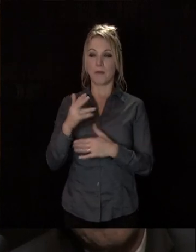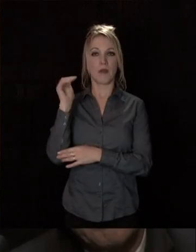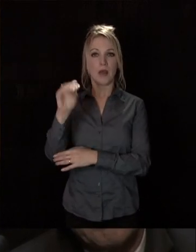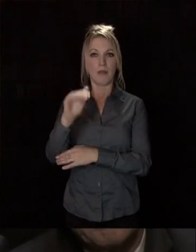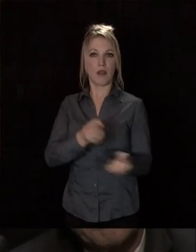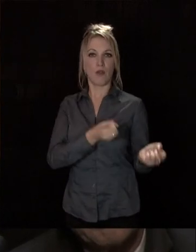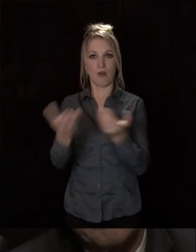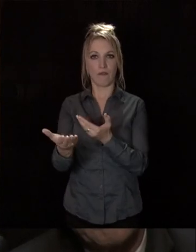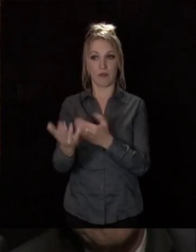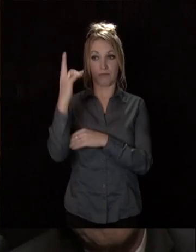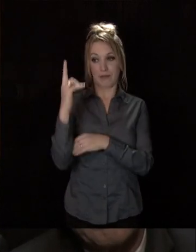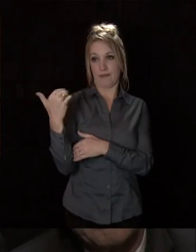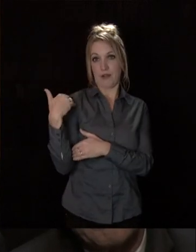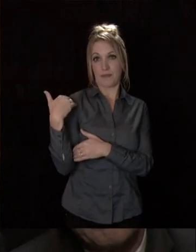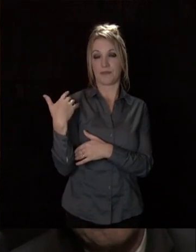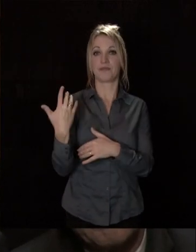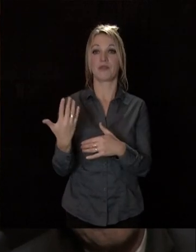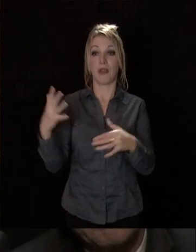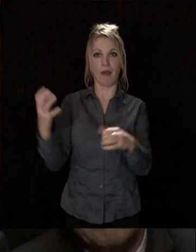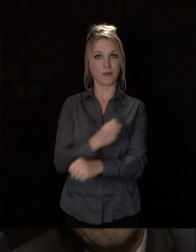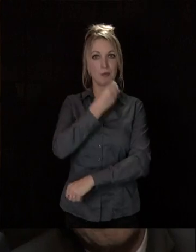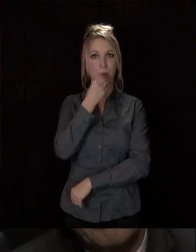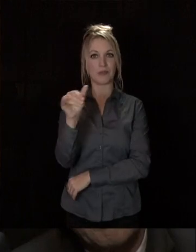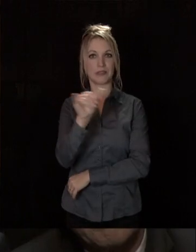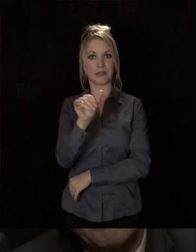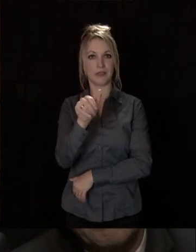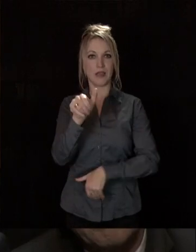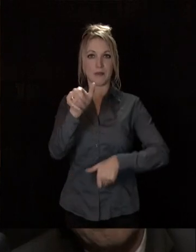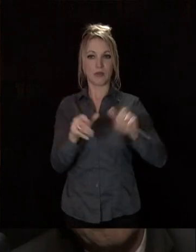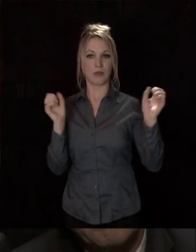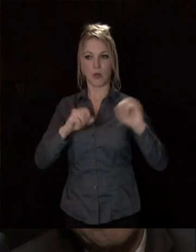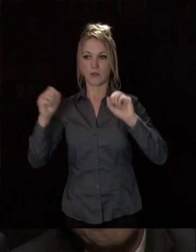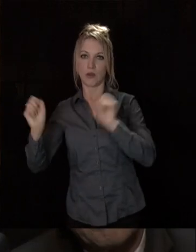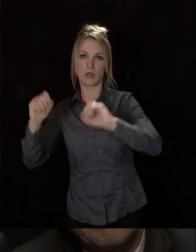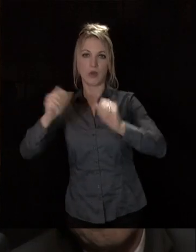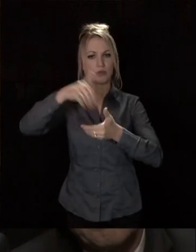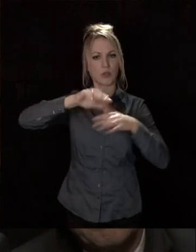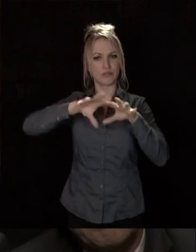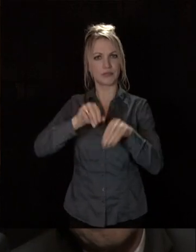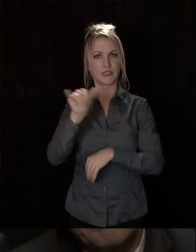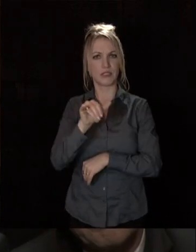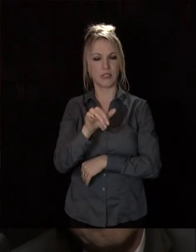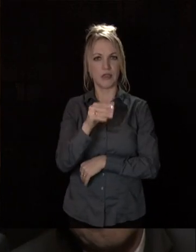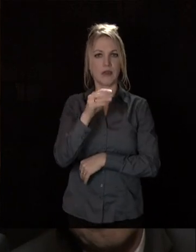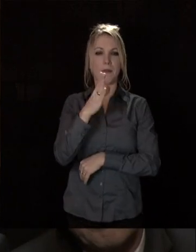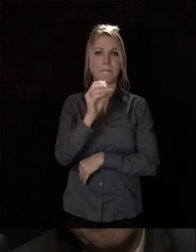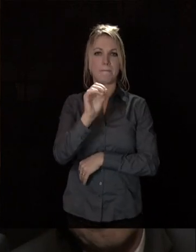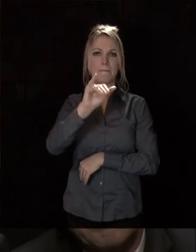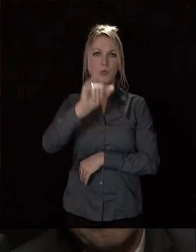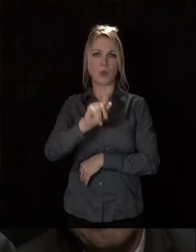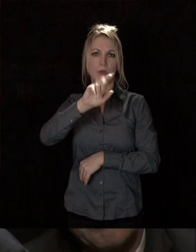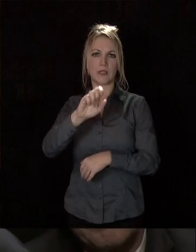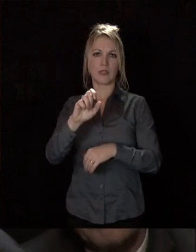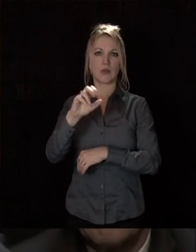que nous avons vu, remporté, par un consortium qui était composé de Bouygues, de EDF,